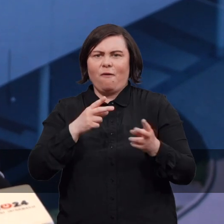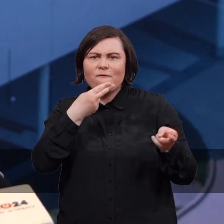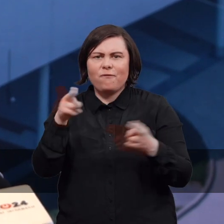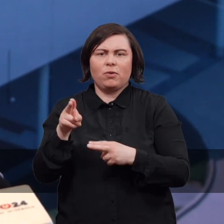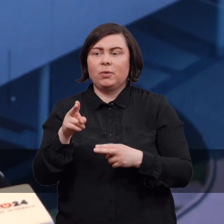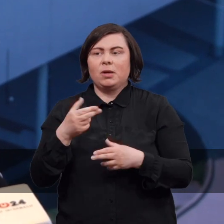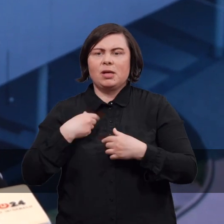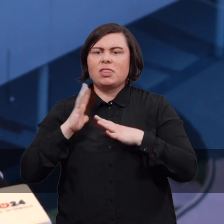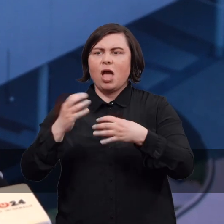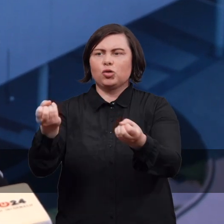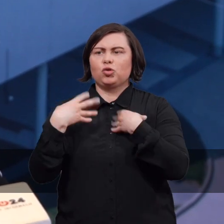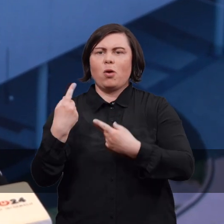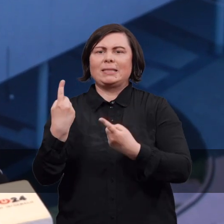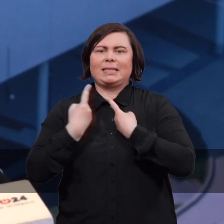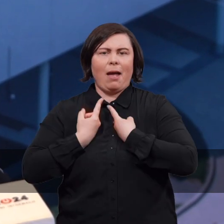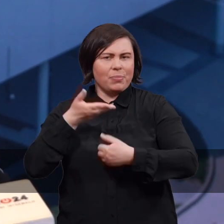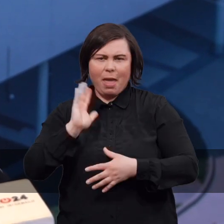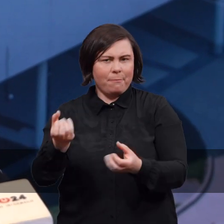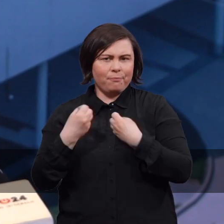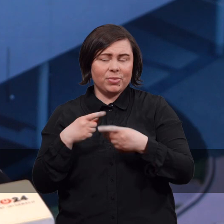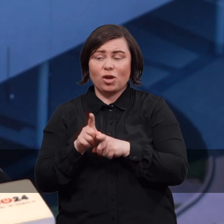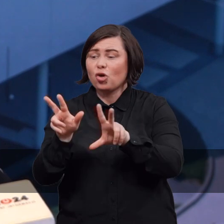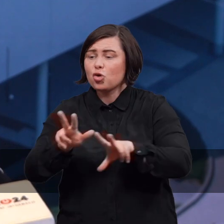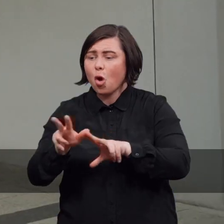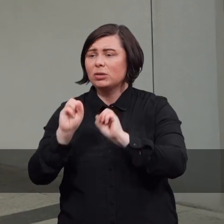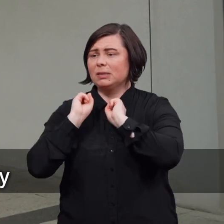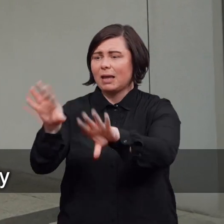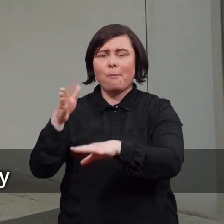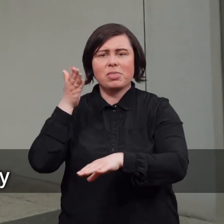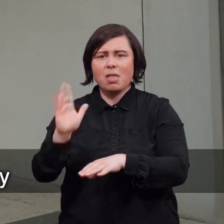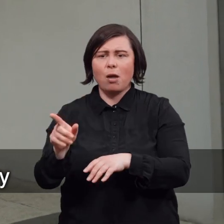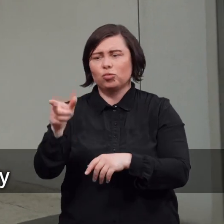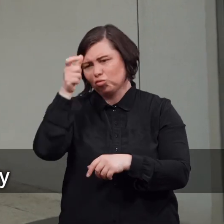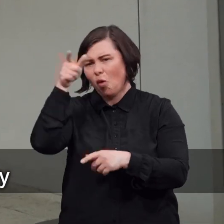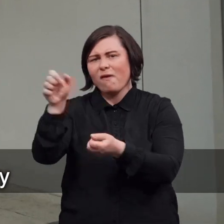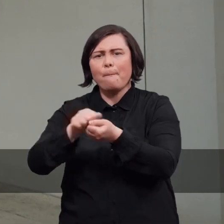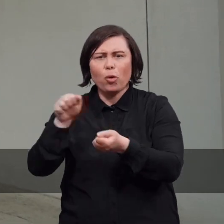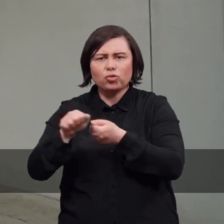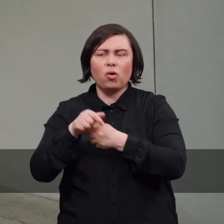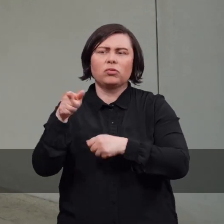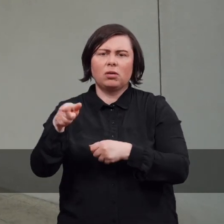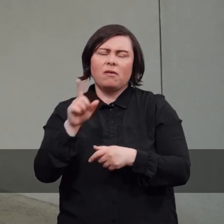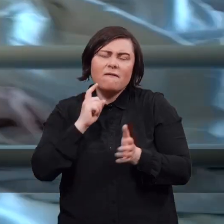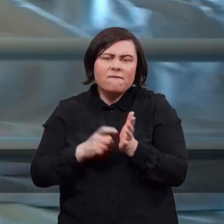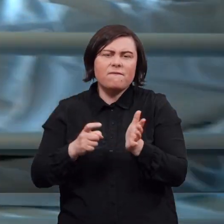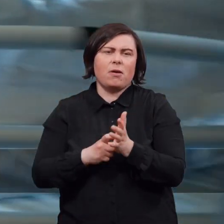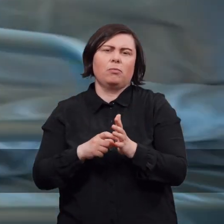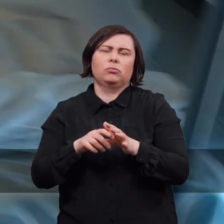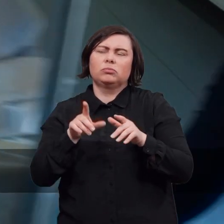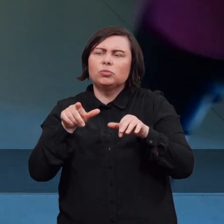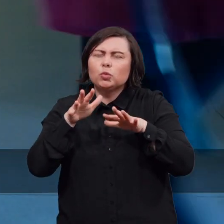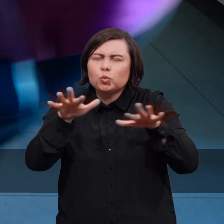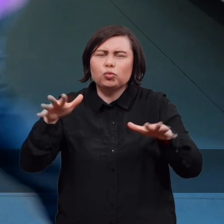silniejszym, bo nie zostaną sami sobie, nie zostaną te rodziny same z tym pacjentem poszkodowanym, który wymaga naprawdę